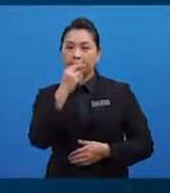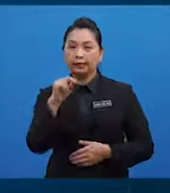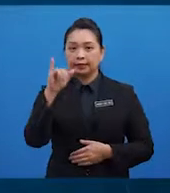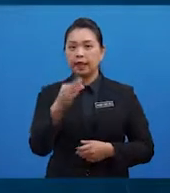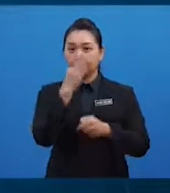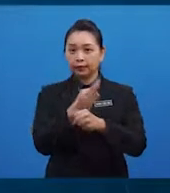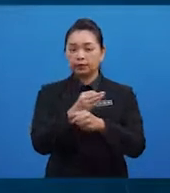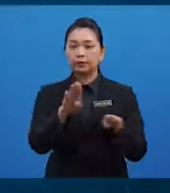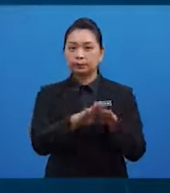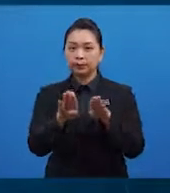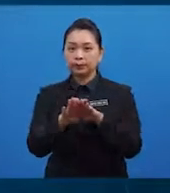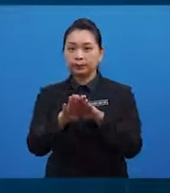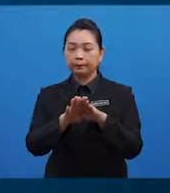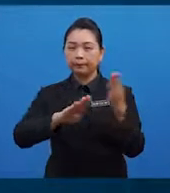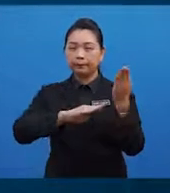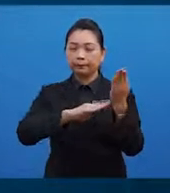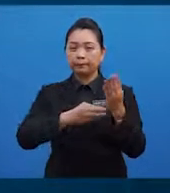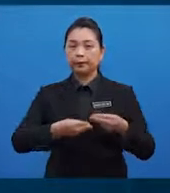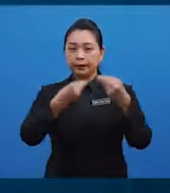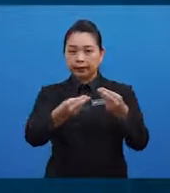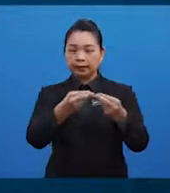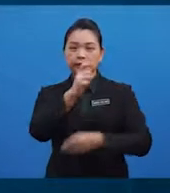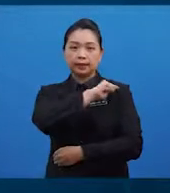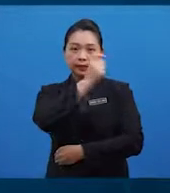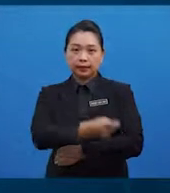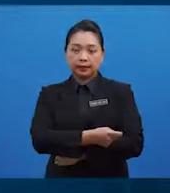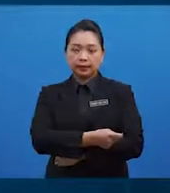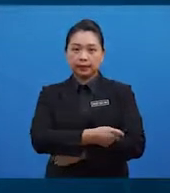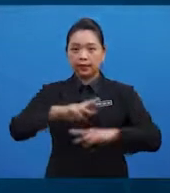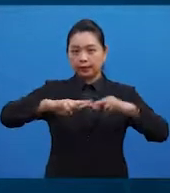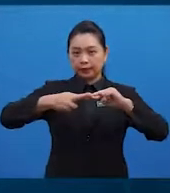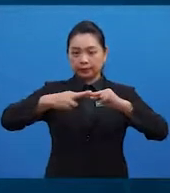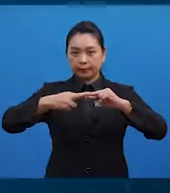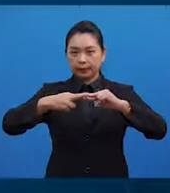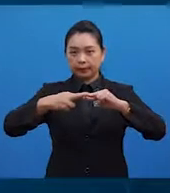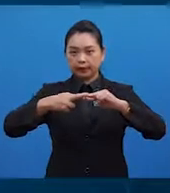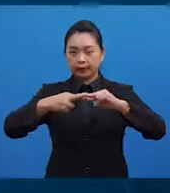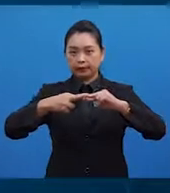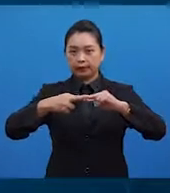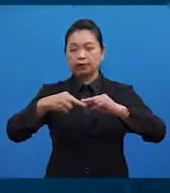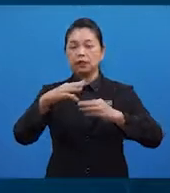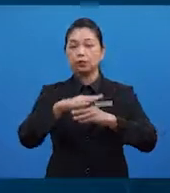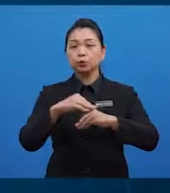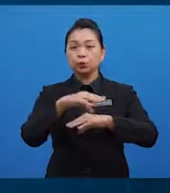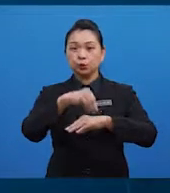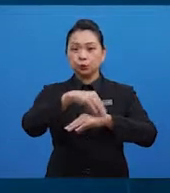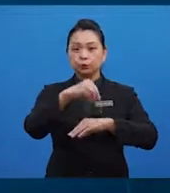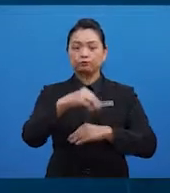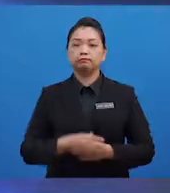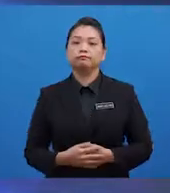berfungsi sebagai membekal tenaga, pembesaran dan juga membaik oleh tisu.